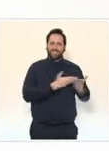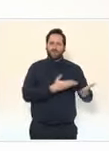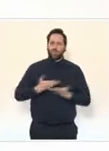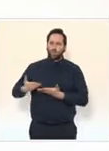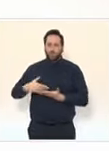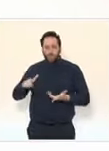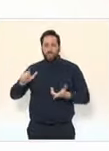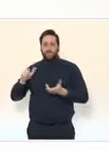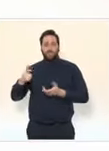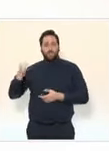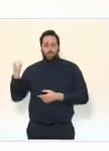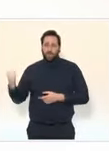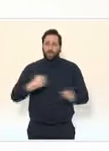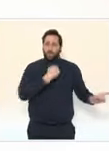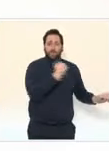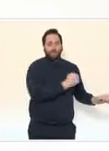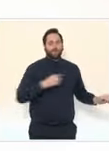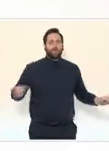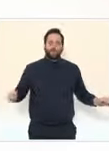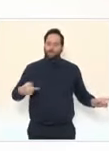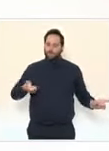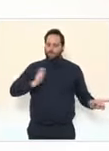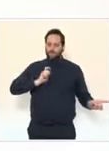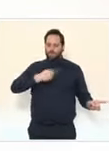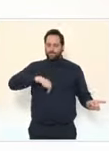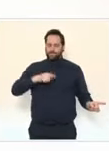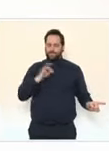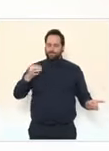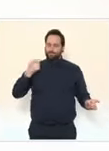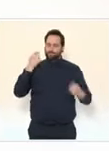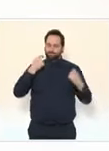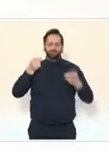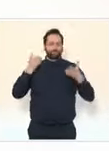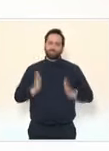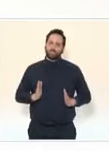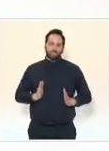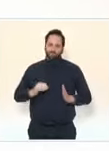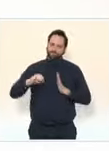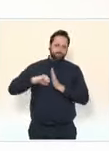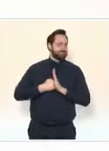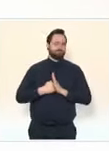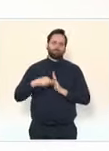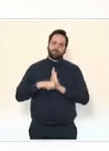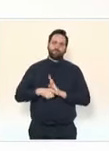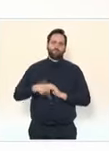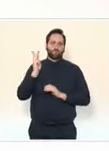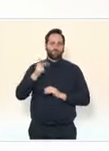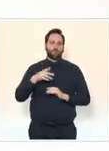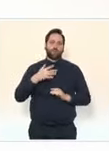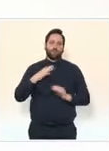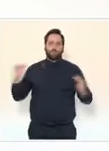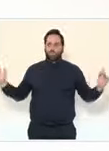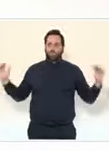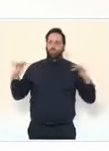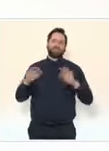de prendre des mesures plus drastiques de lutte contre la diffusion du virus et de ces variants. Très vite, dès le mercredi